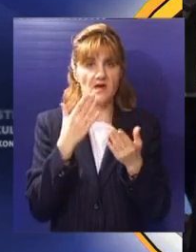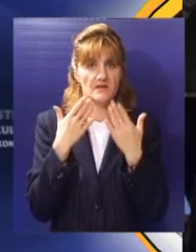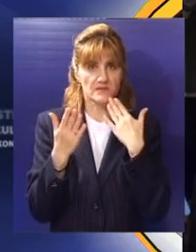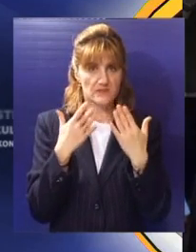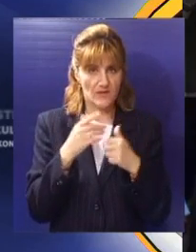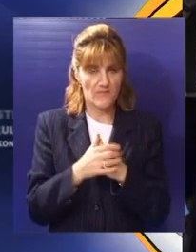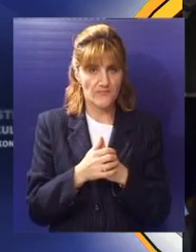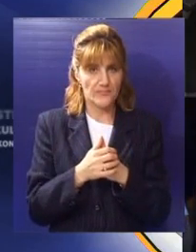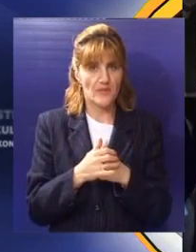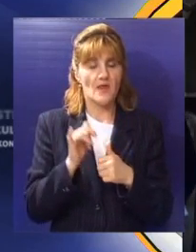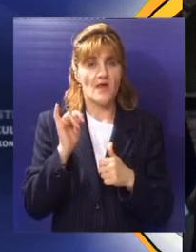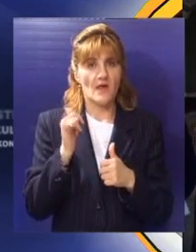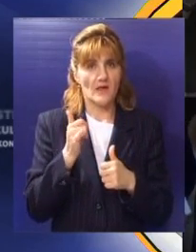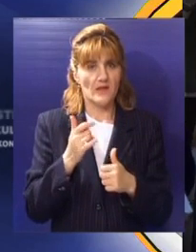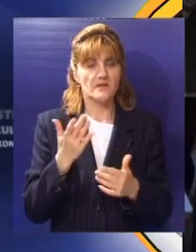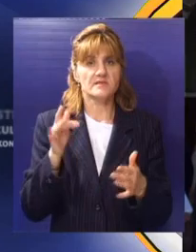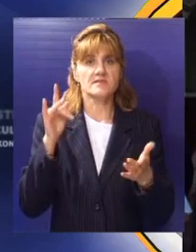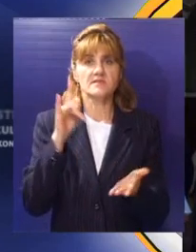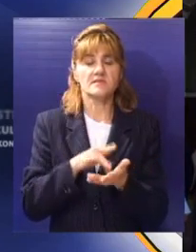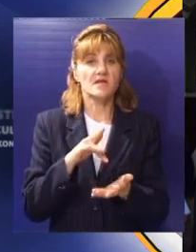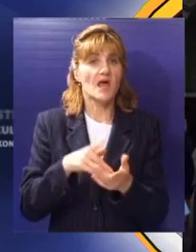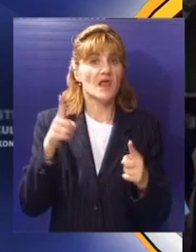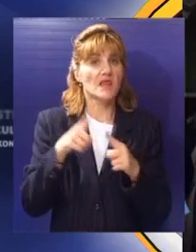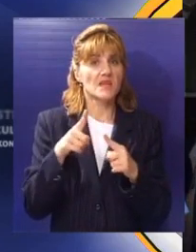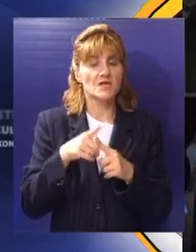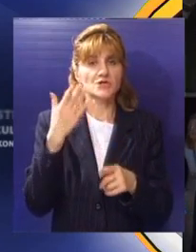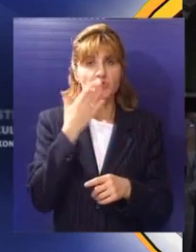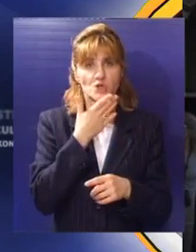Sjajne projekte imala recimo i sredna tehnička škola,